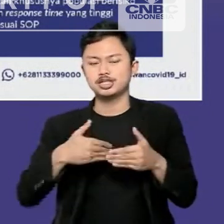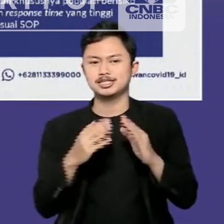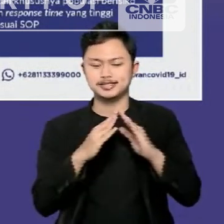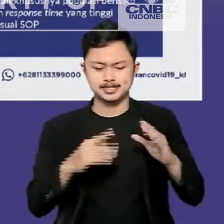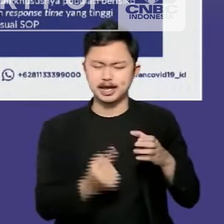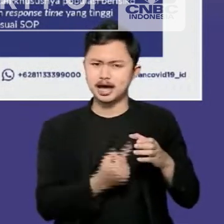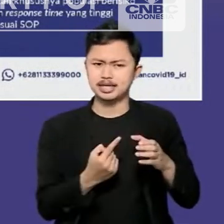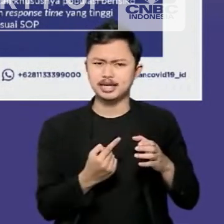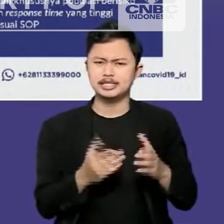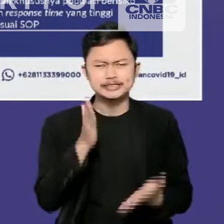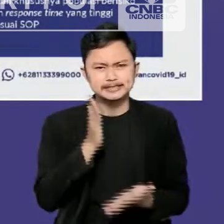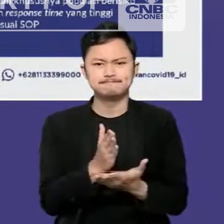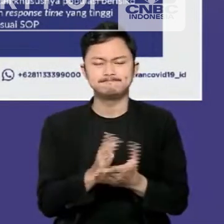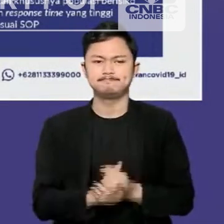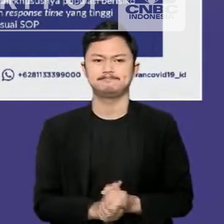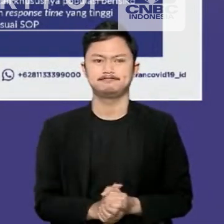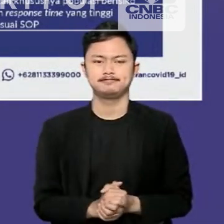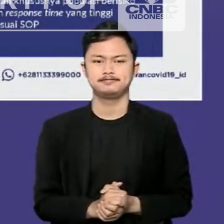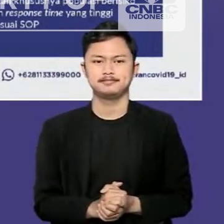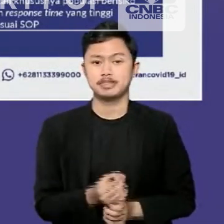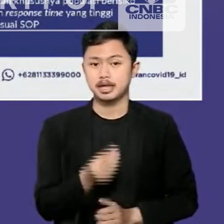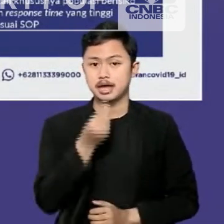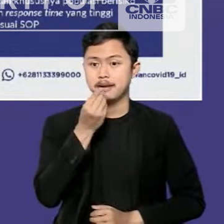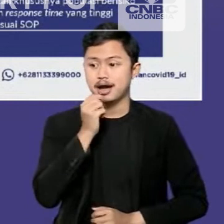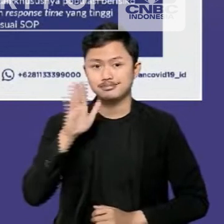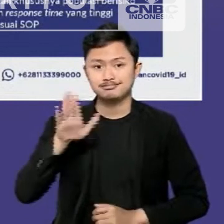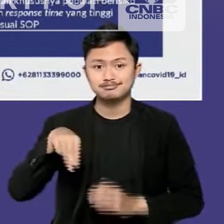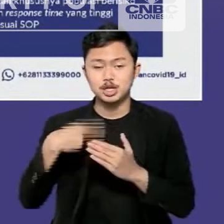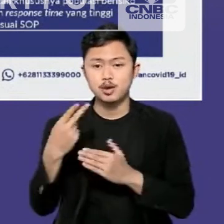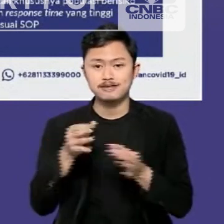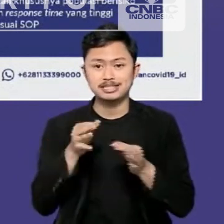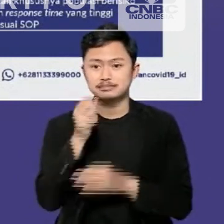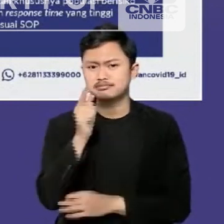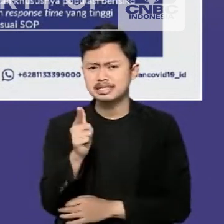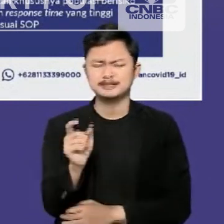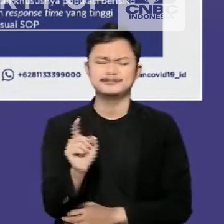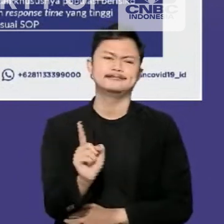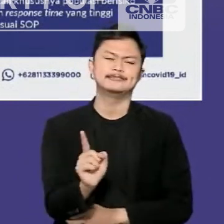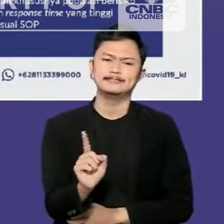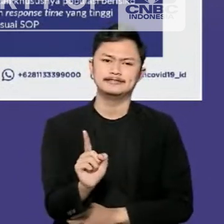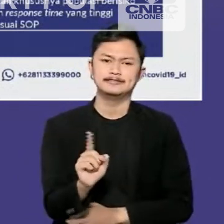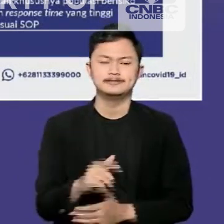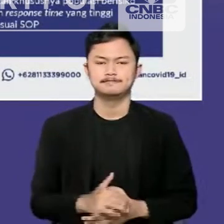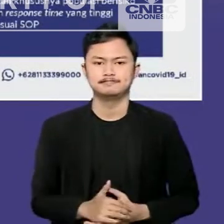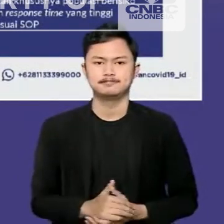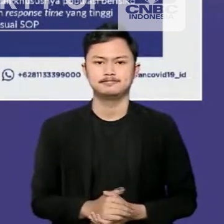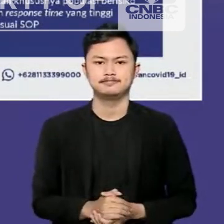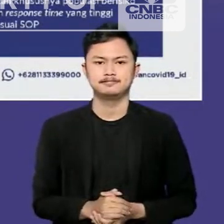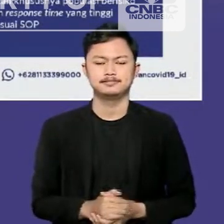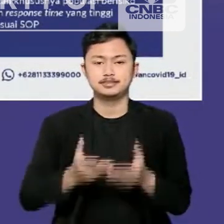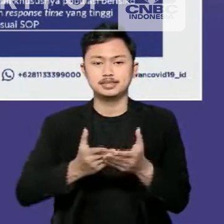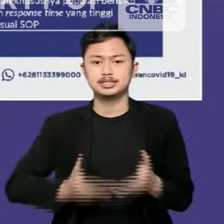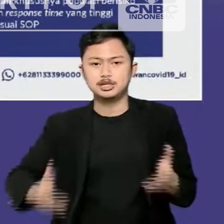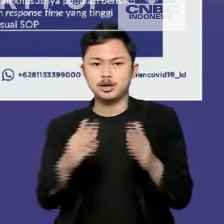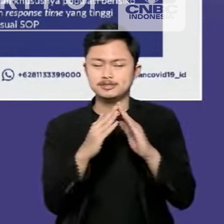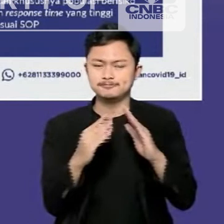dengan disiplin, termasuk tidak memesan makanan di luar fasilitas karantina, tidak berkeliaran selama masa